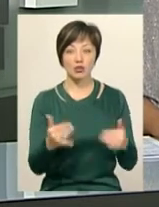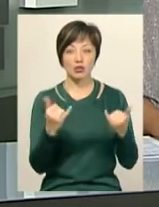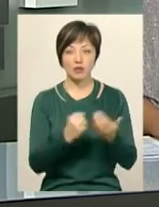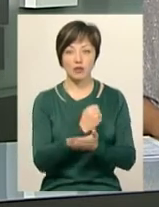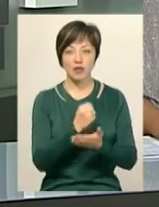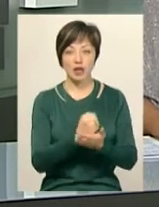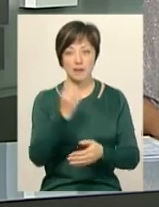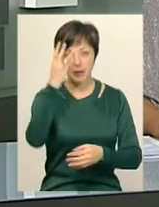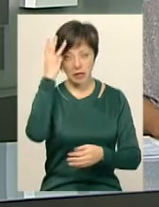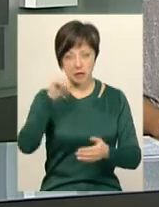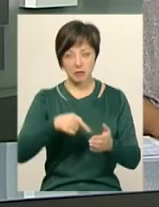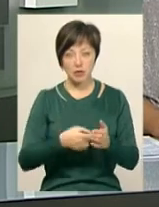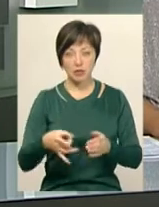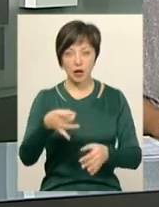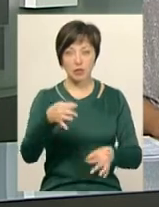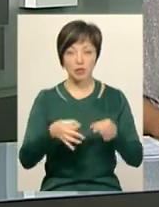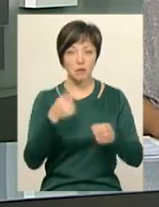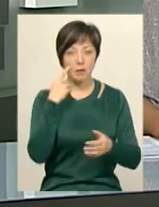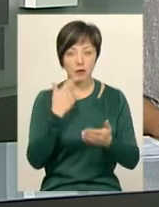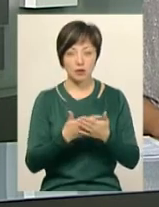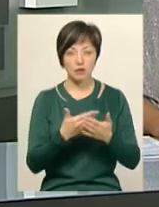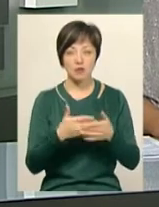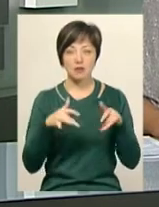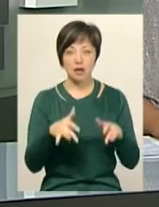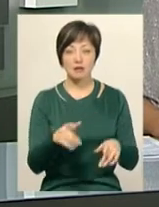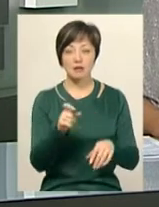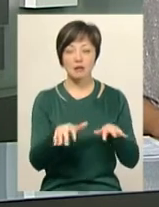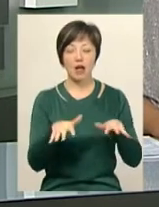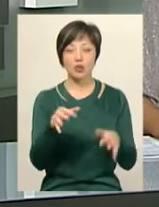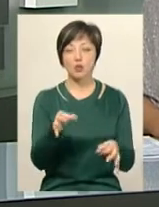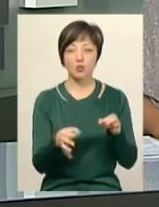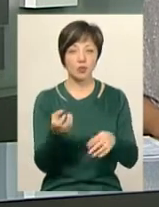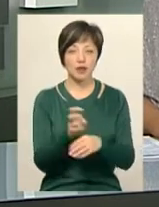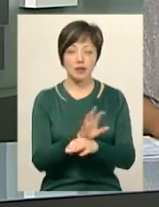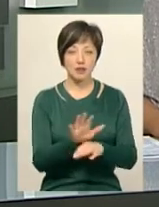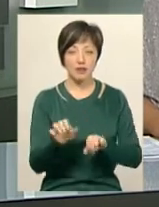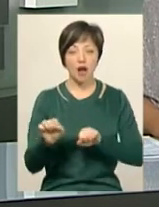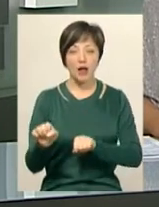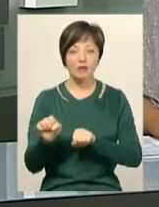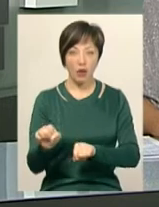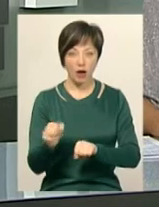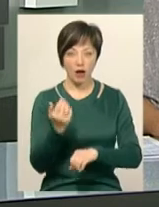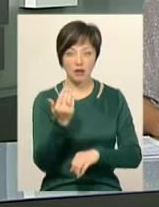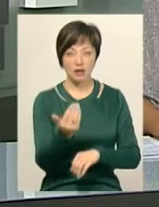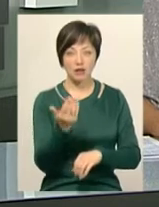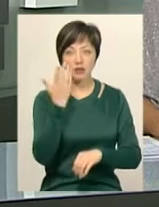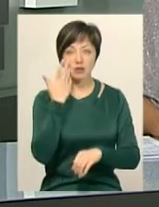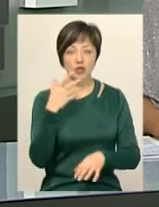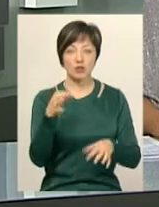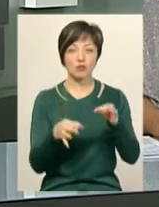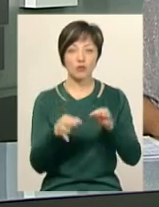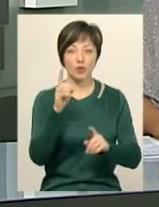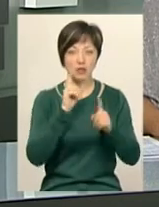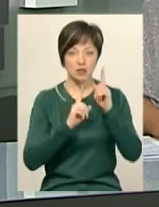Хмельницький міськрайонний суд. Підозрюваний у справі до зали суду не з'явився. Його адвокат Юлія Шафікова під час судового